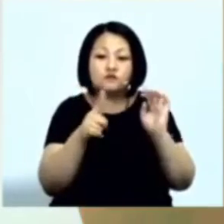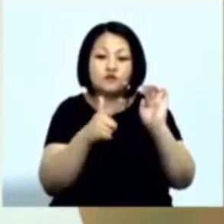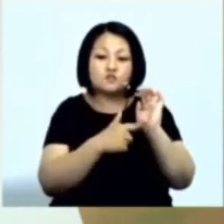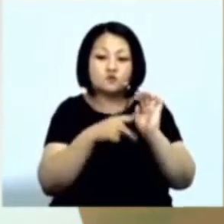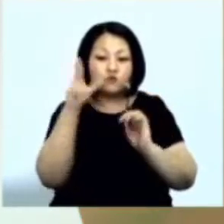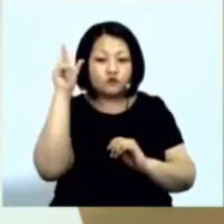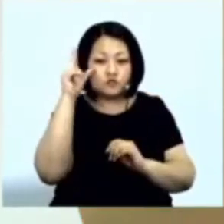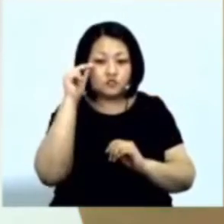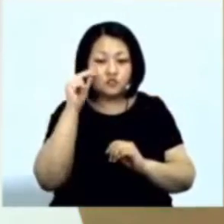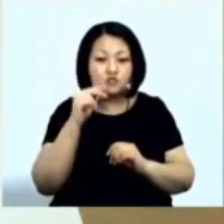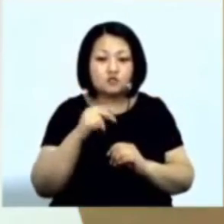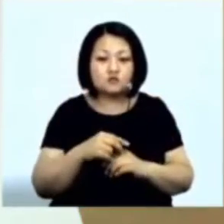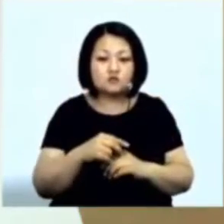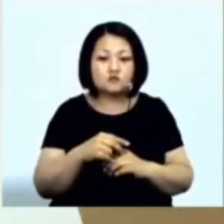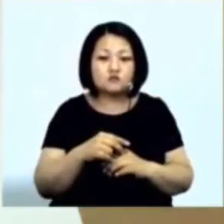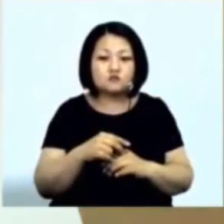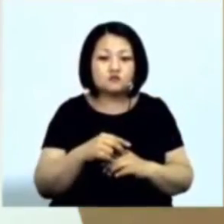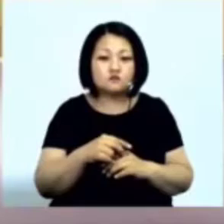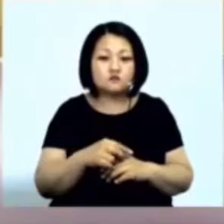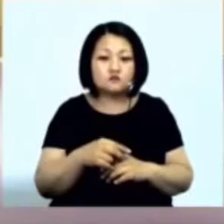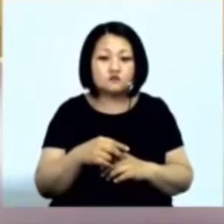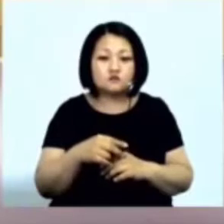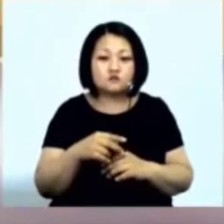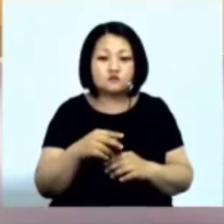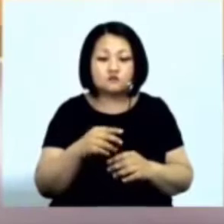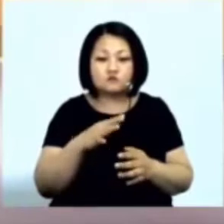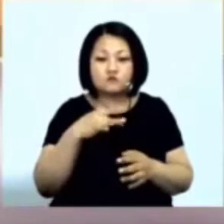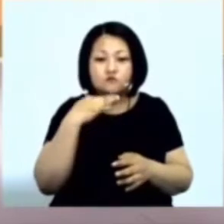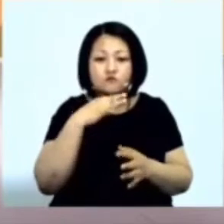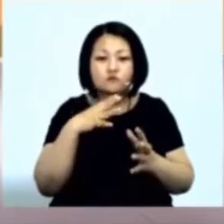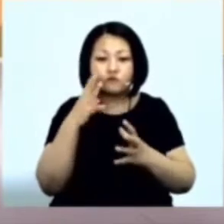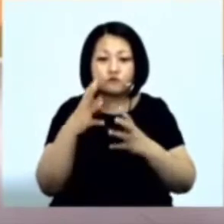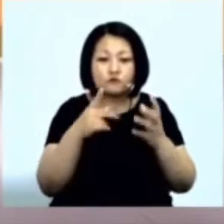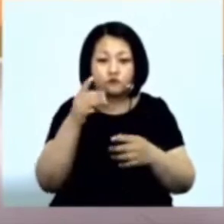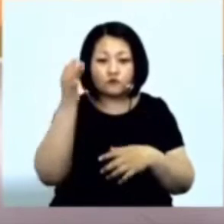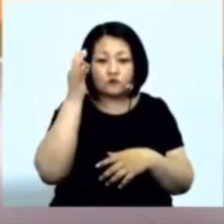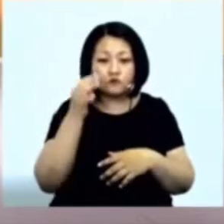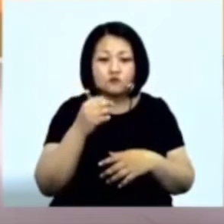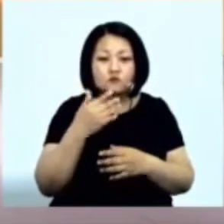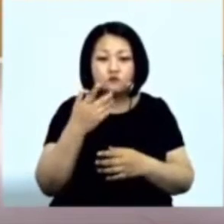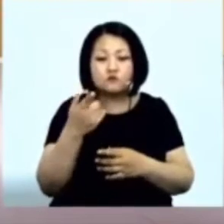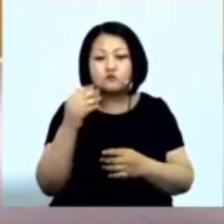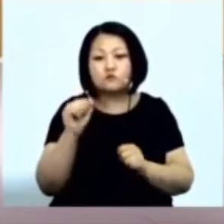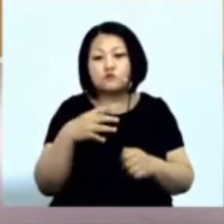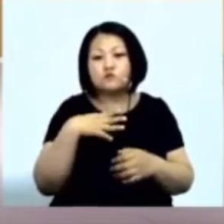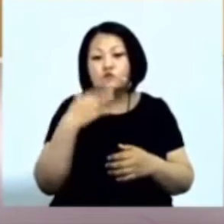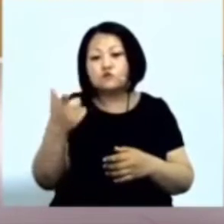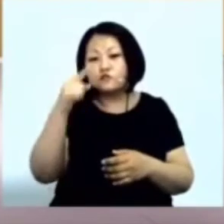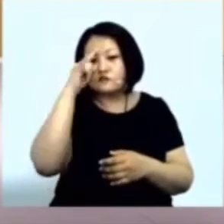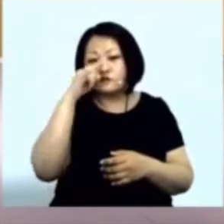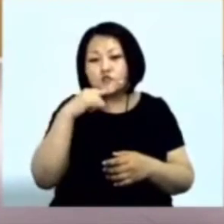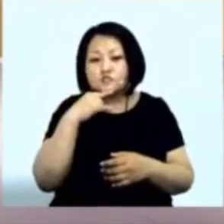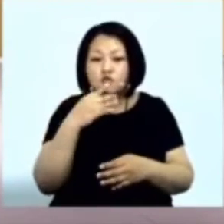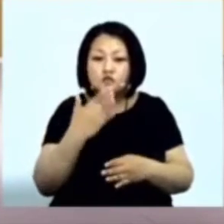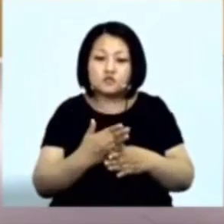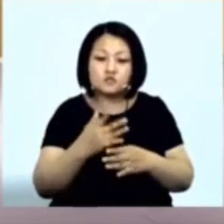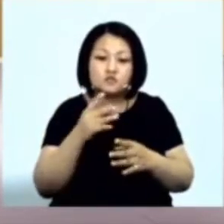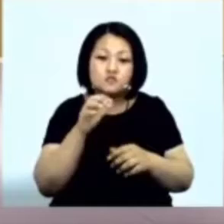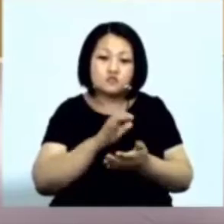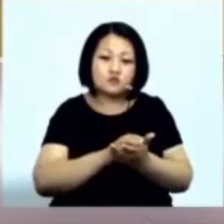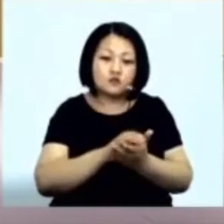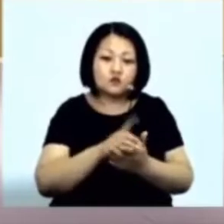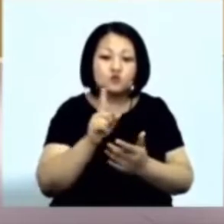Целая страна Ребят Целая страна Вспомните Может быть У вас в Казахстане Есть знакомые Которые ждут Вашего